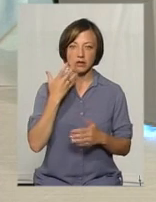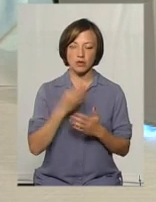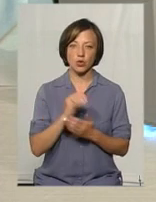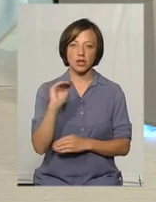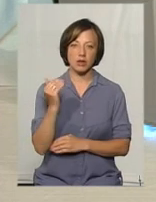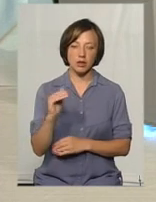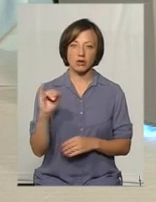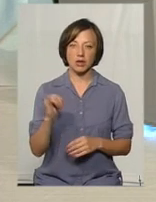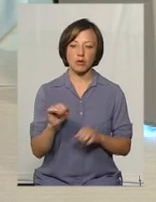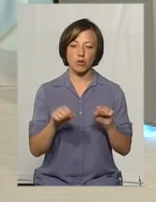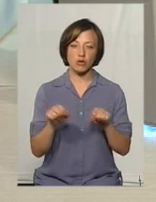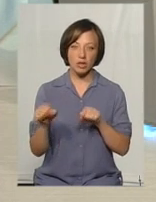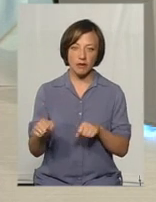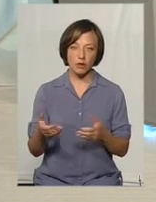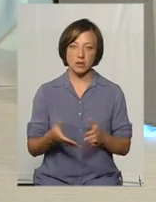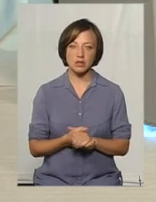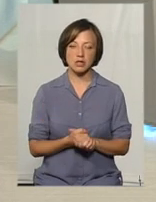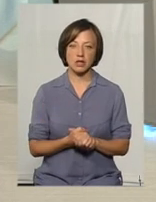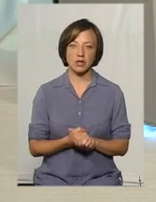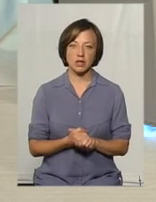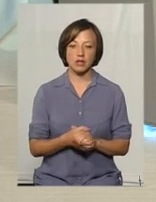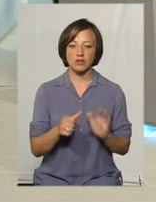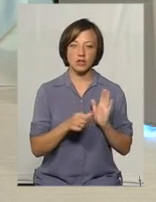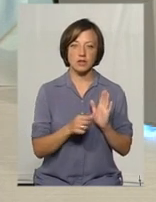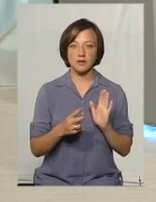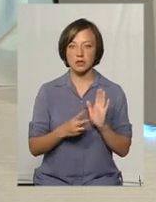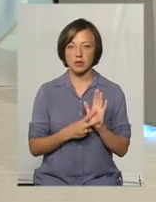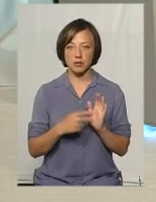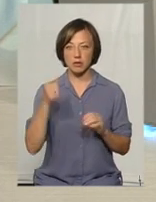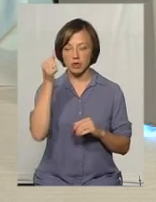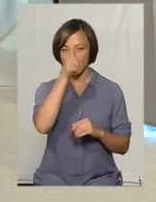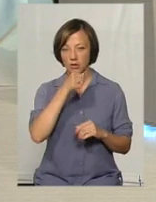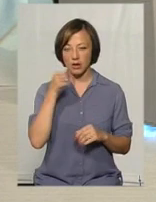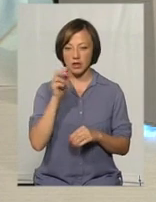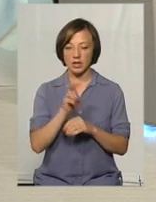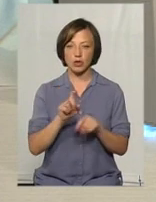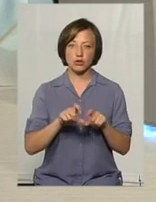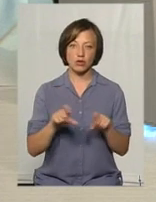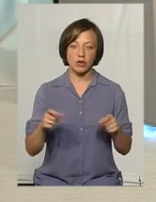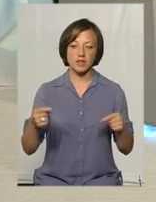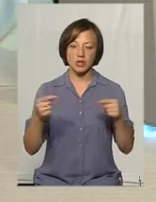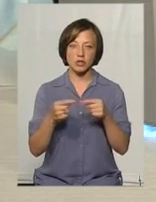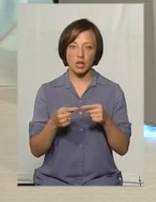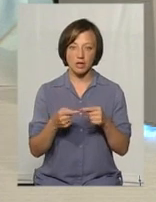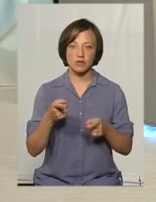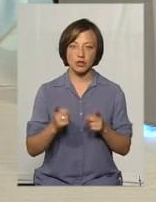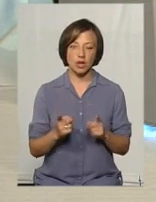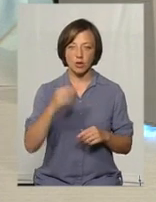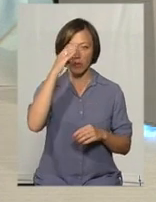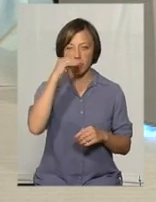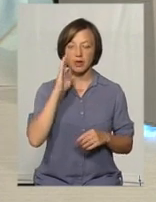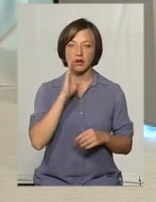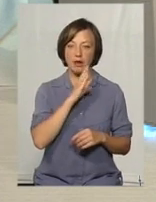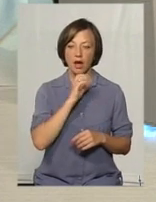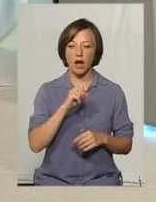дитину, її можливості. І чи в 6 чи 7 років йти до школи, визначають, звичайно ж, таки батьки.